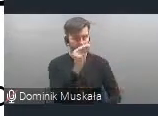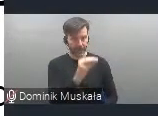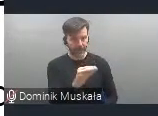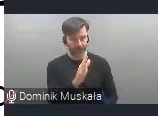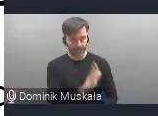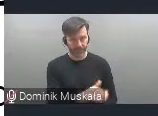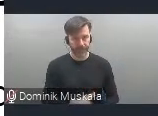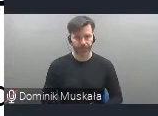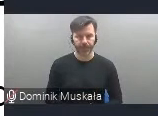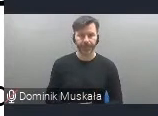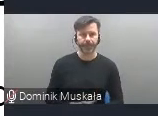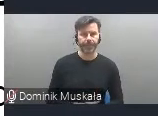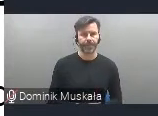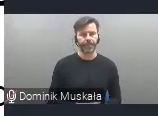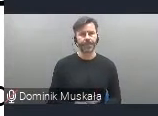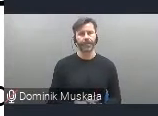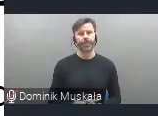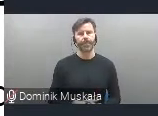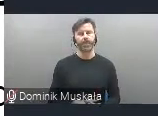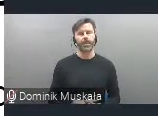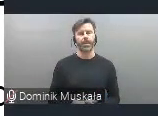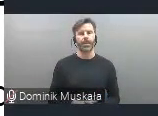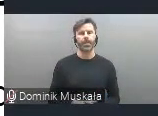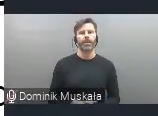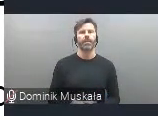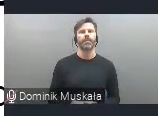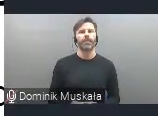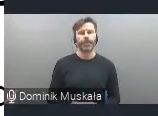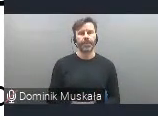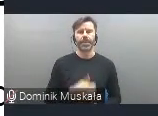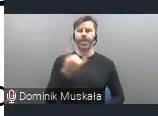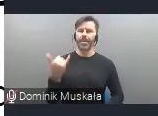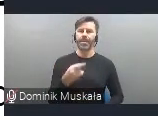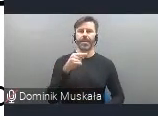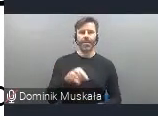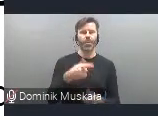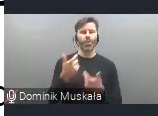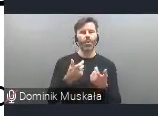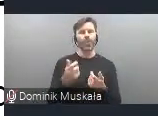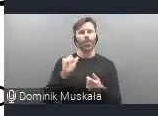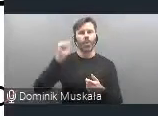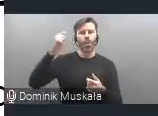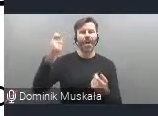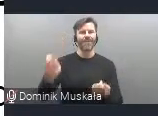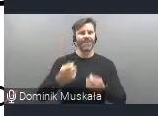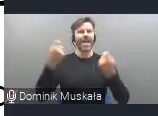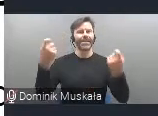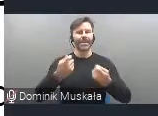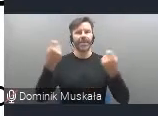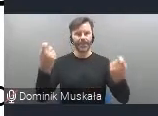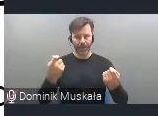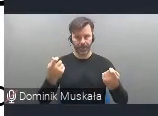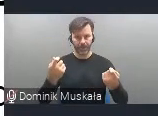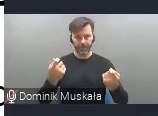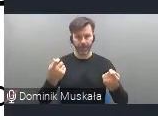Tutaj w ramach Nowego Europejskiego Bałchozu, też przewidziana jest organizacja corocznie Festiwalu Nowego Europejskiego Bałchozu, pierwszy odbędzie się